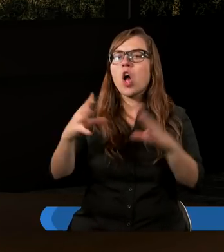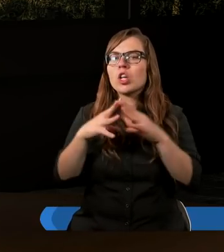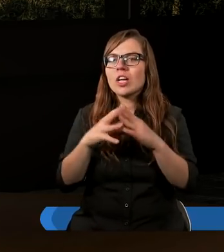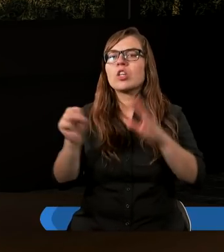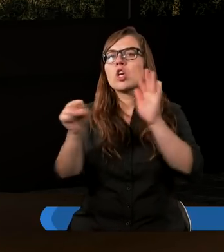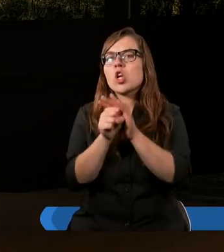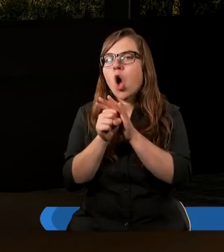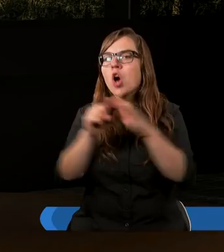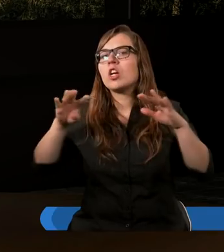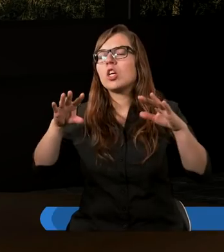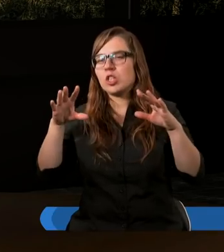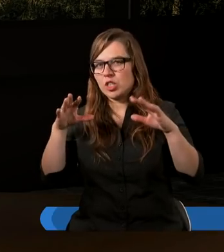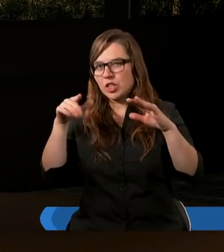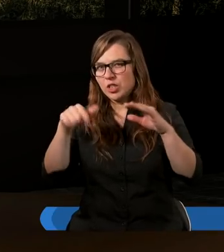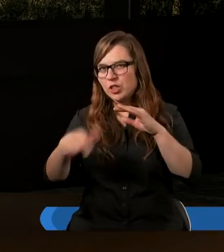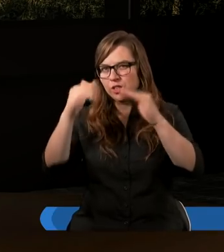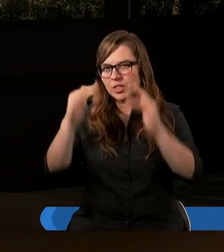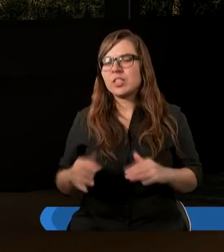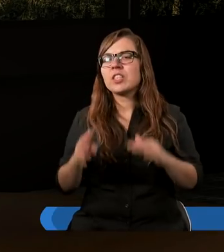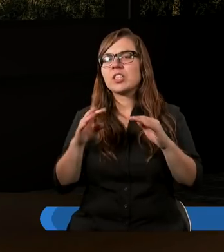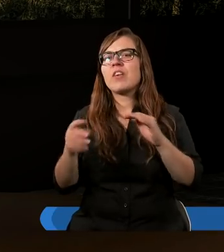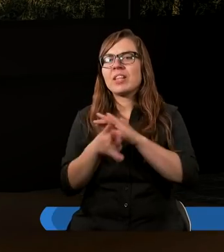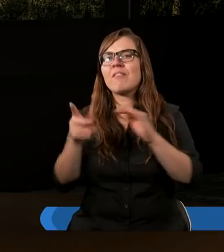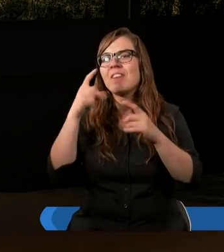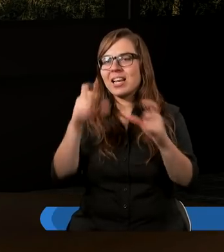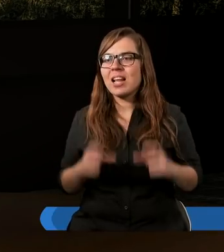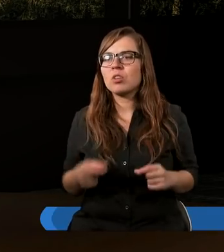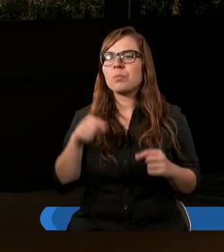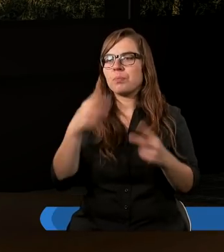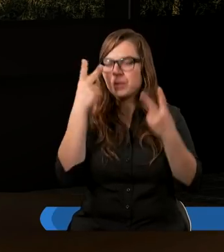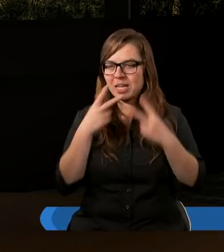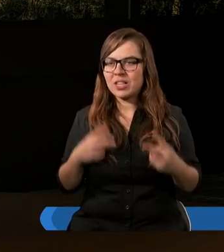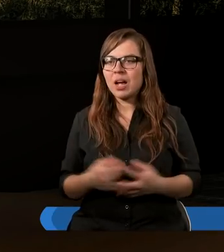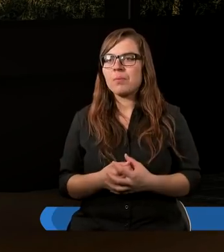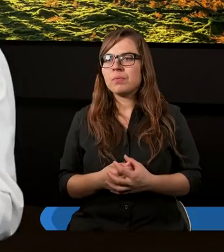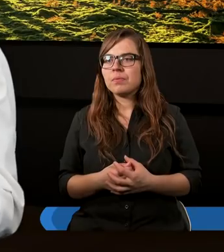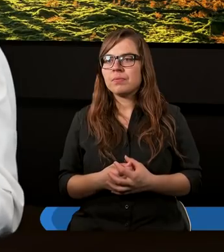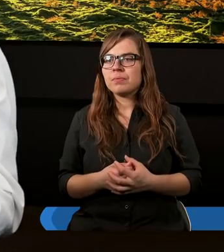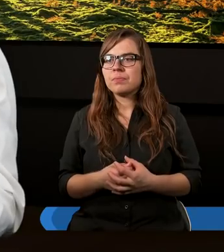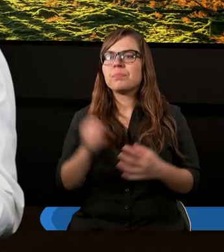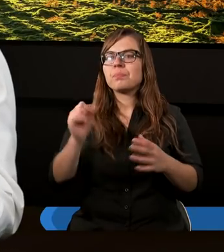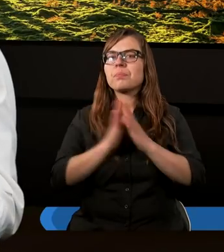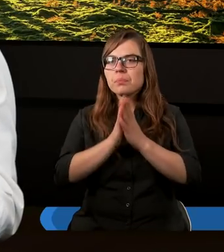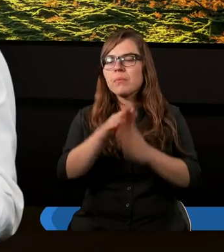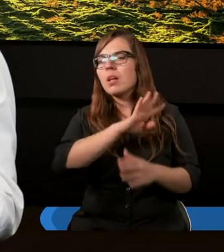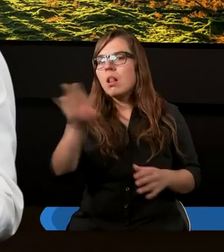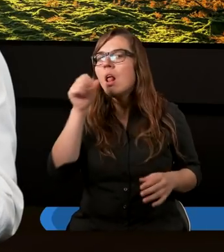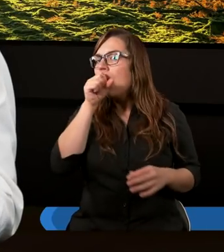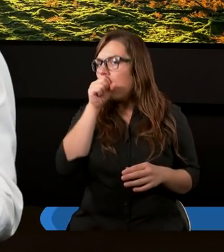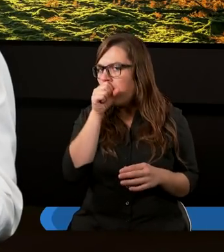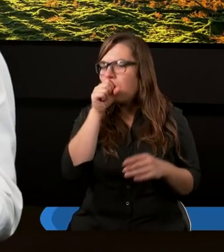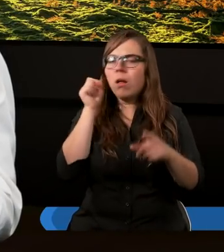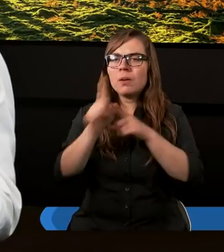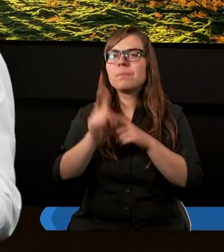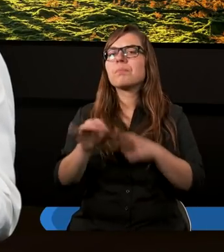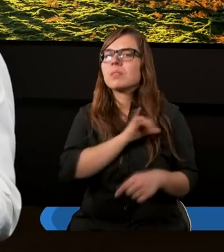10 do 17 wersetu. I będę prosił Leszka, by ten tekst nam przeczytał. A proszę Was, bracia, w